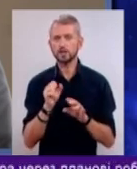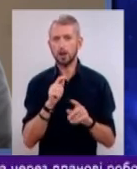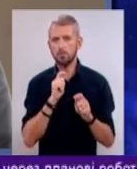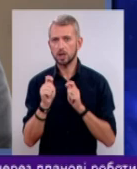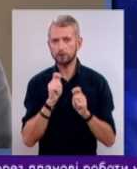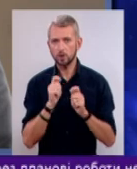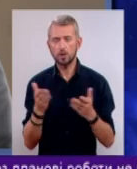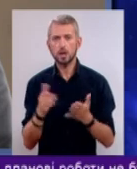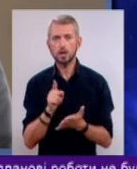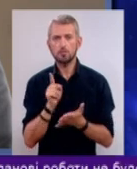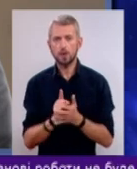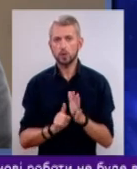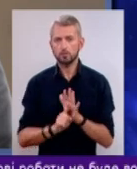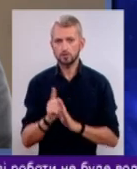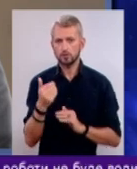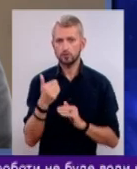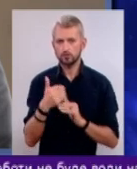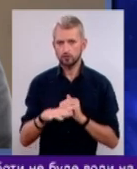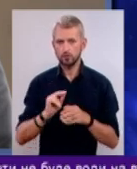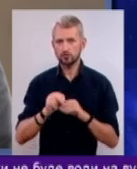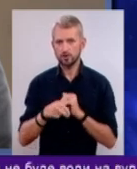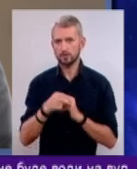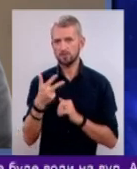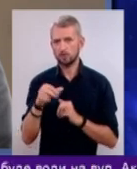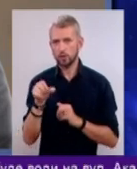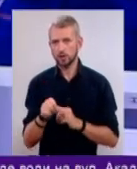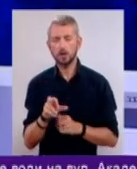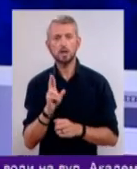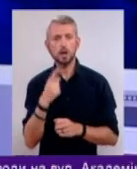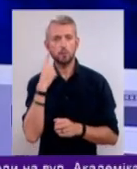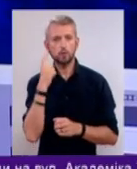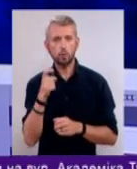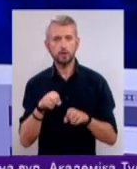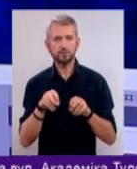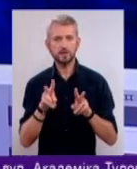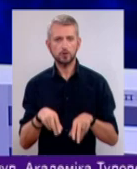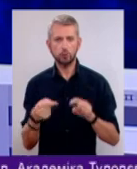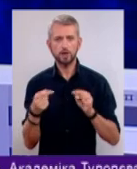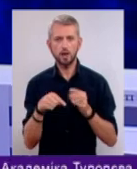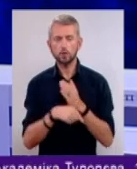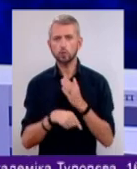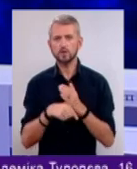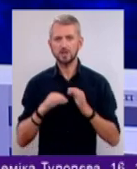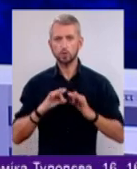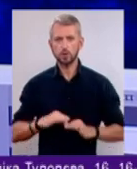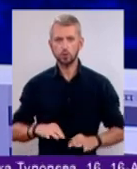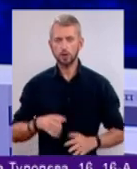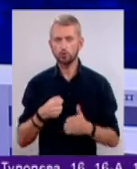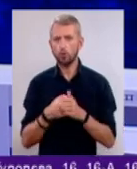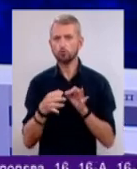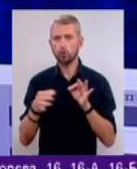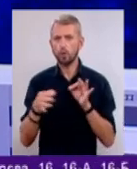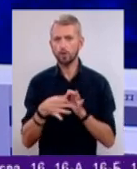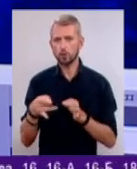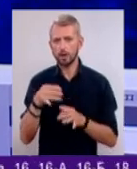брифінгу, який має розпочатися вже менш, ніж за півгодини. Як повідомили у спеціалізованій антикорупційній прокуратурі, до Солом